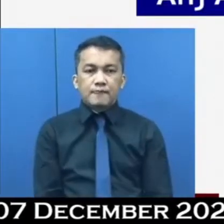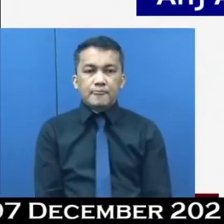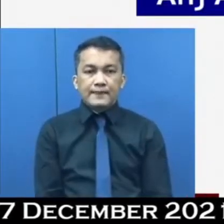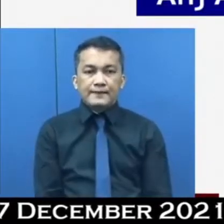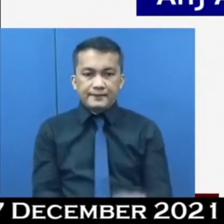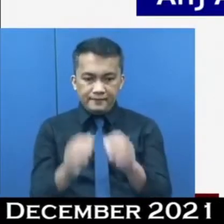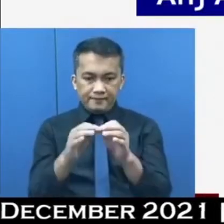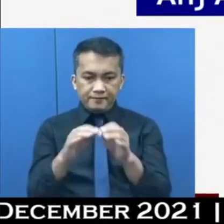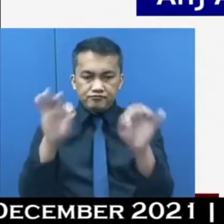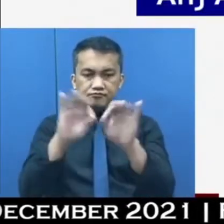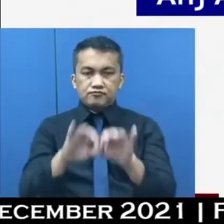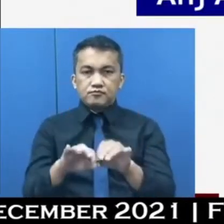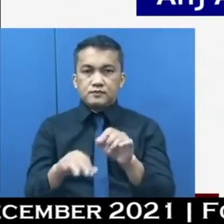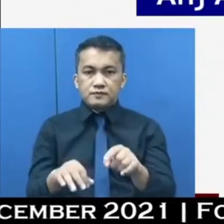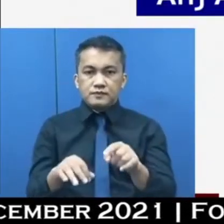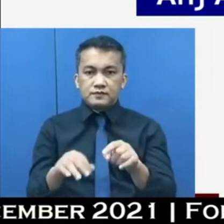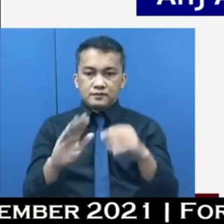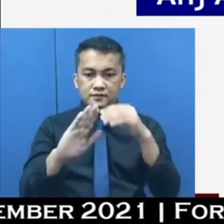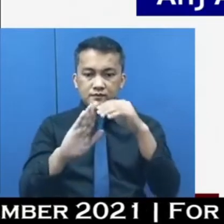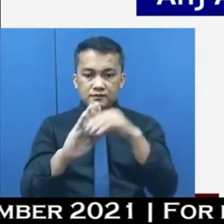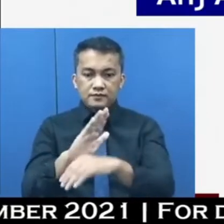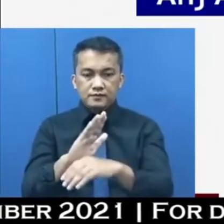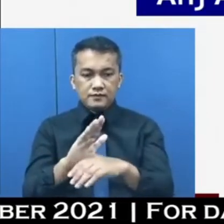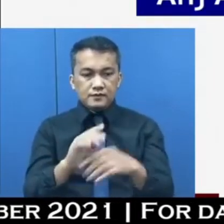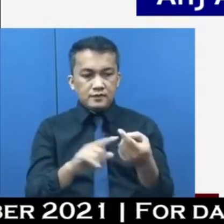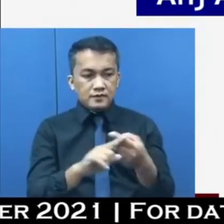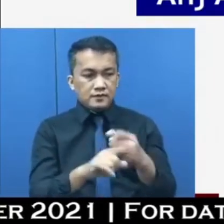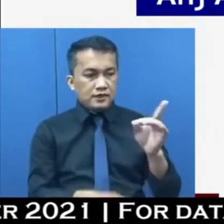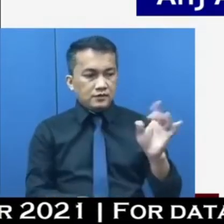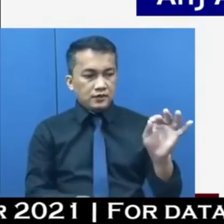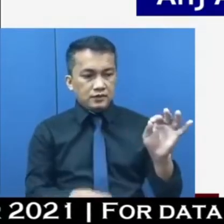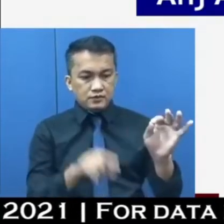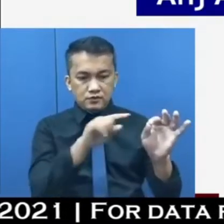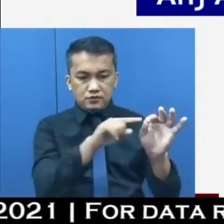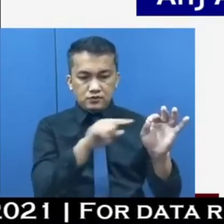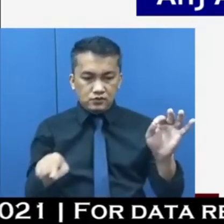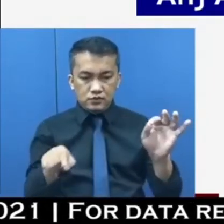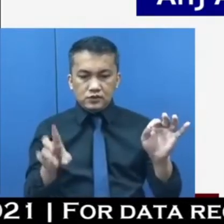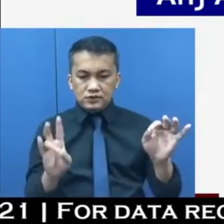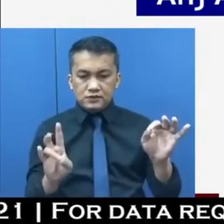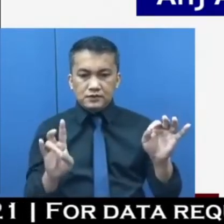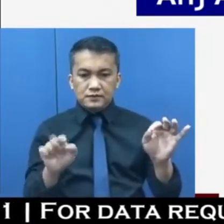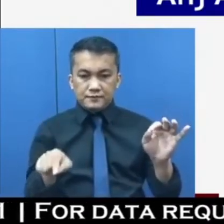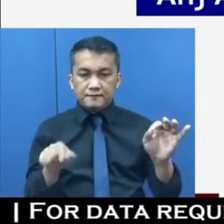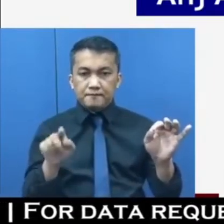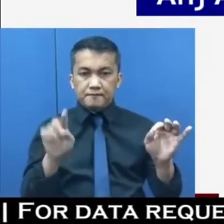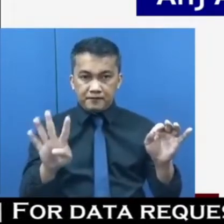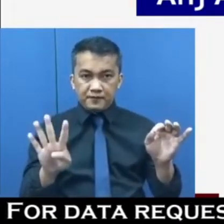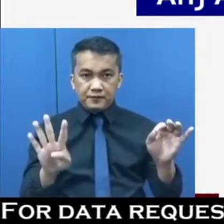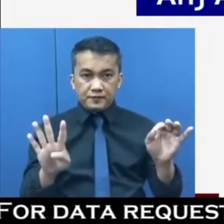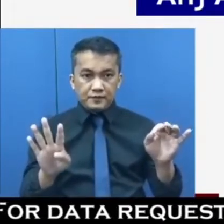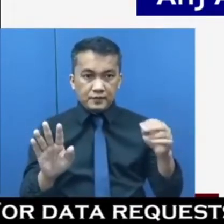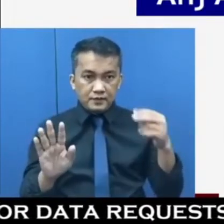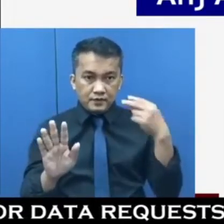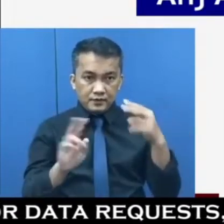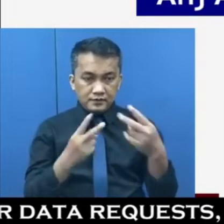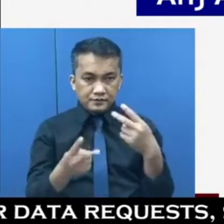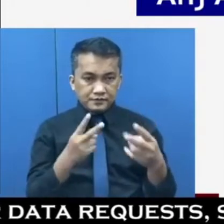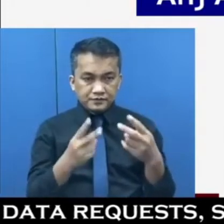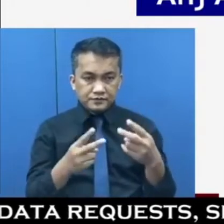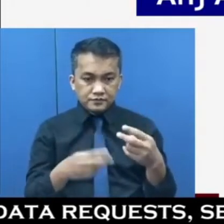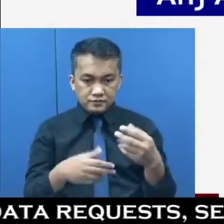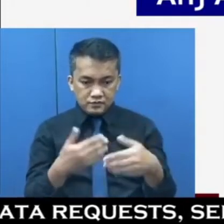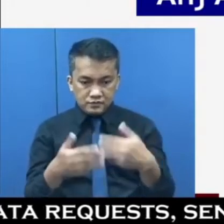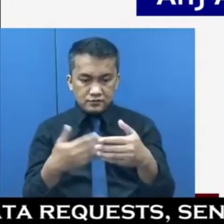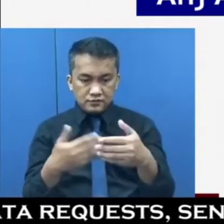significant ang pag-decrease niya from 8.9% to 7.4%. So, makikita natin na habang ito ay nakikita naman natin in the past,